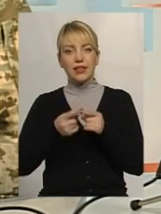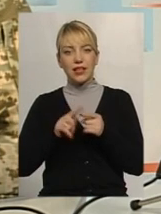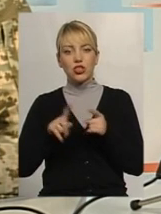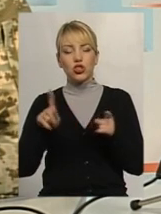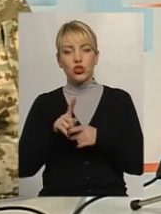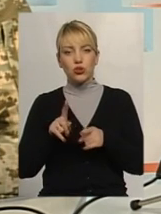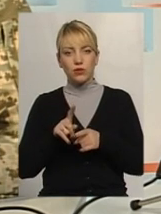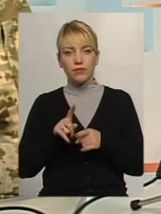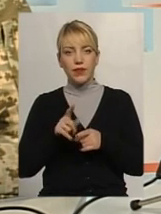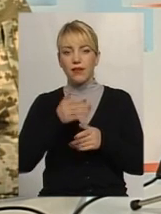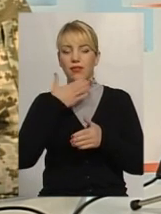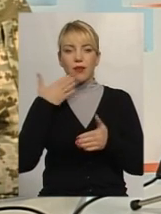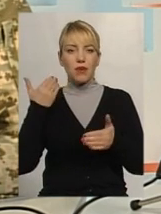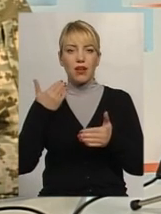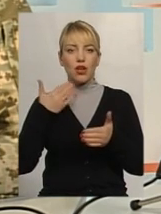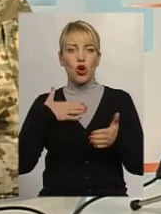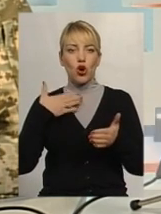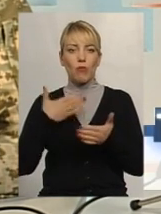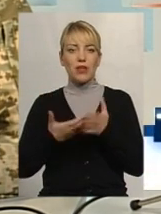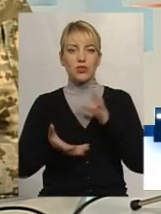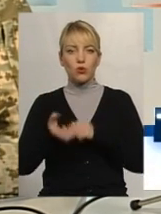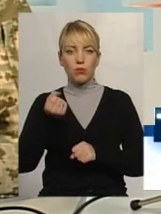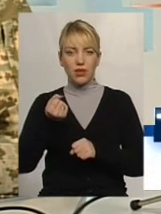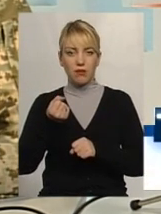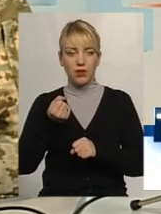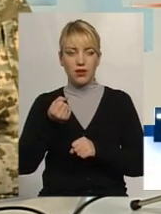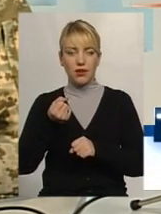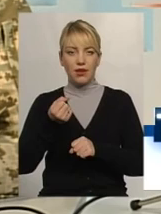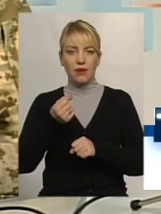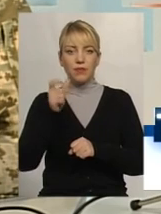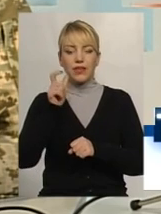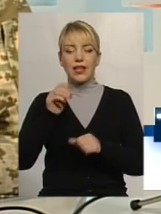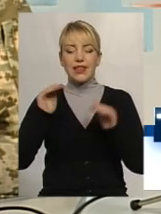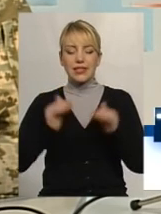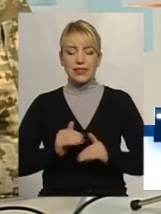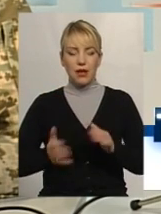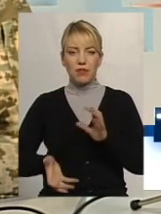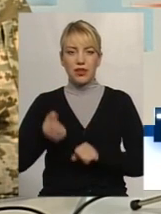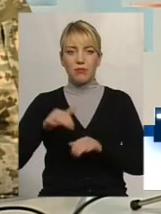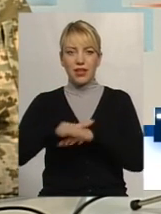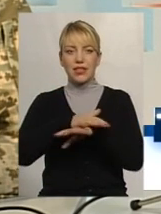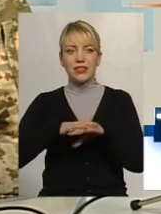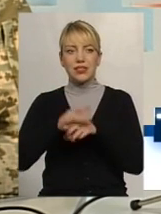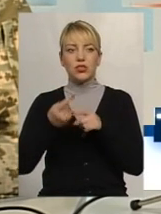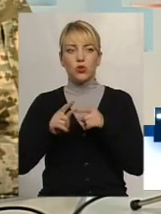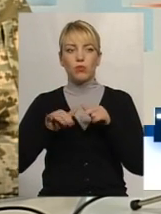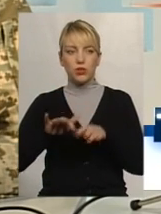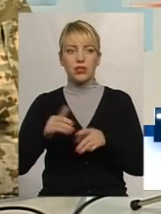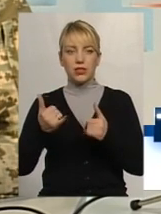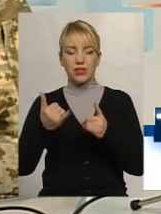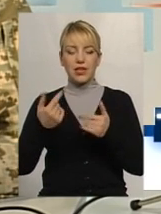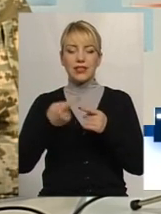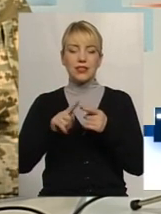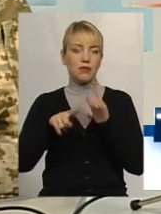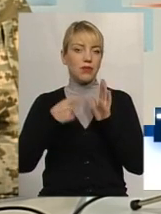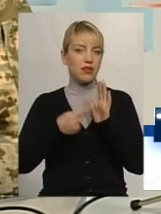немає громадської підтримки, низька підтримка населення цього процесу. Ну, зараз це питання відпало,